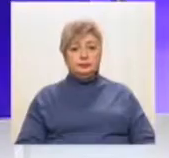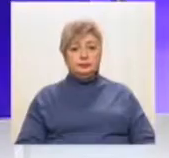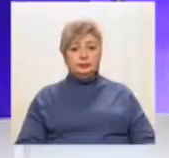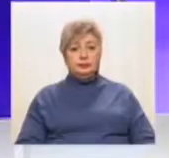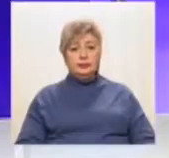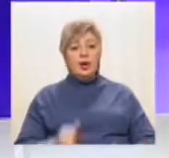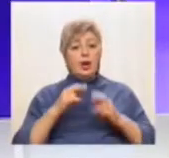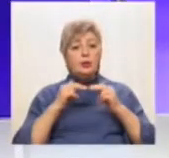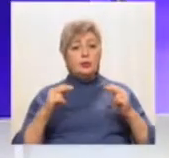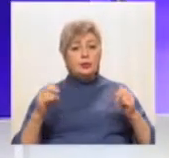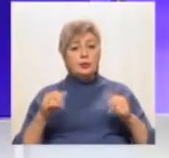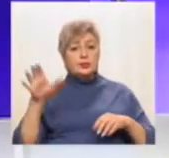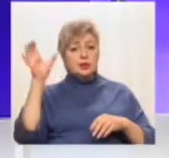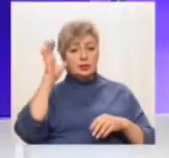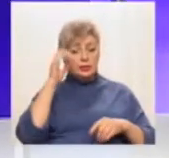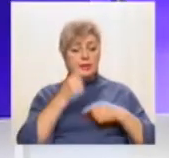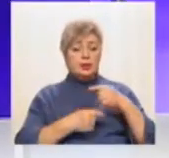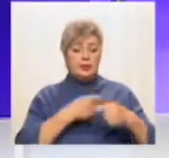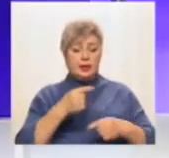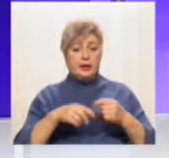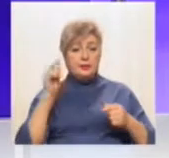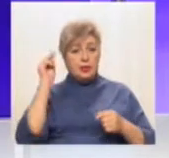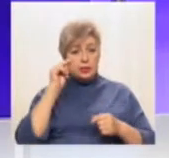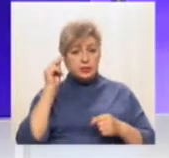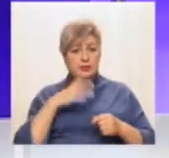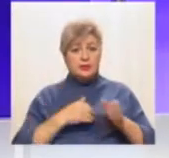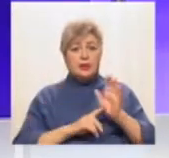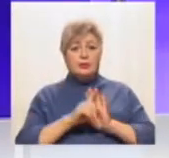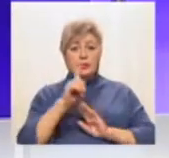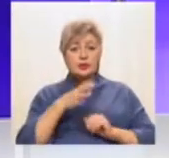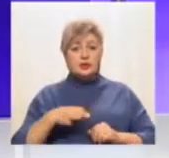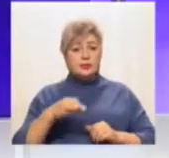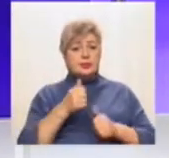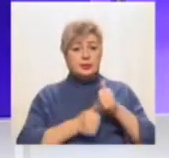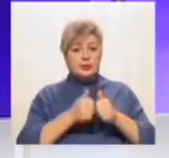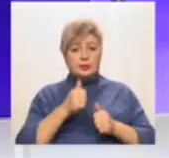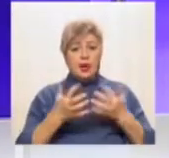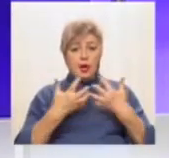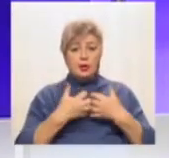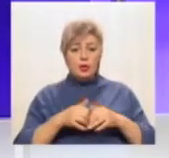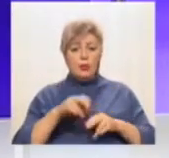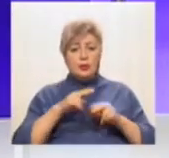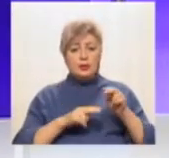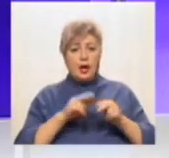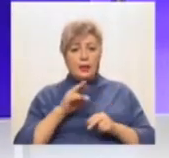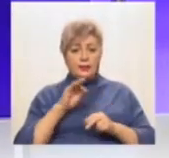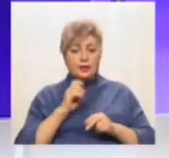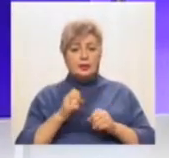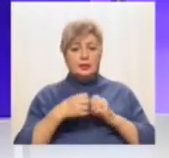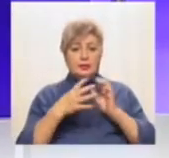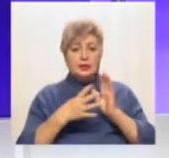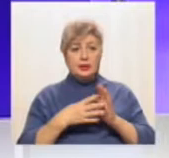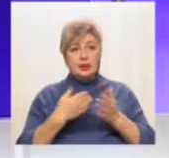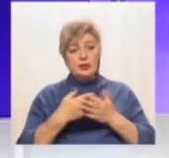У Дніпровській академії неперервної освіти розпочалися обласні змагання «Роботрафік-19». У них беруть участь близько 80